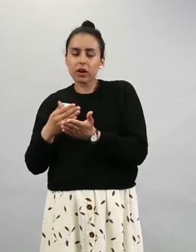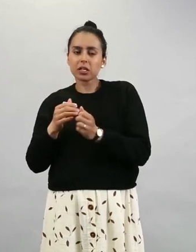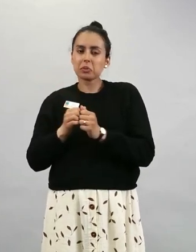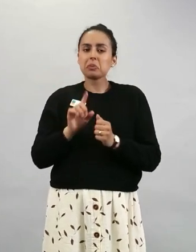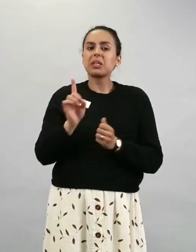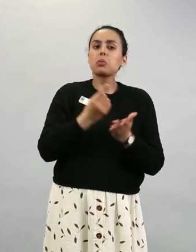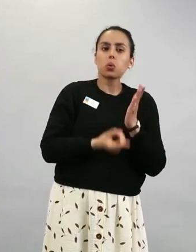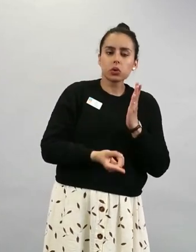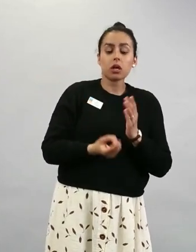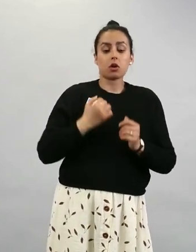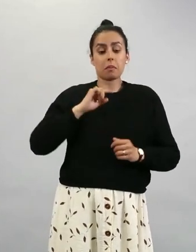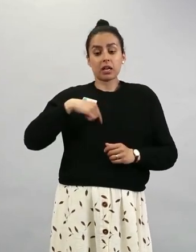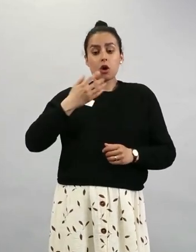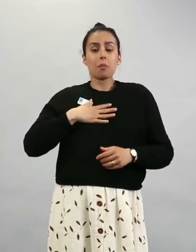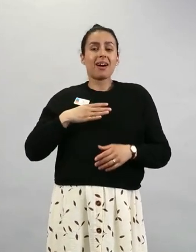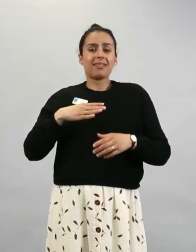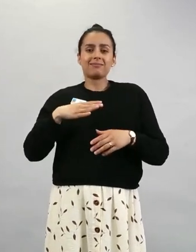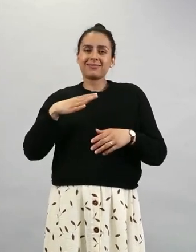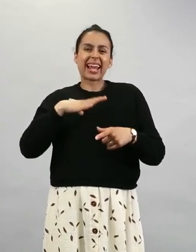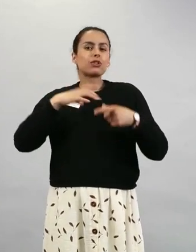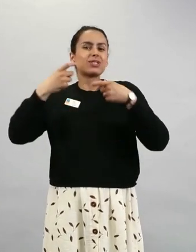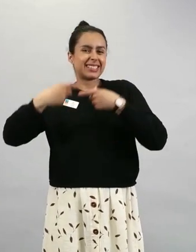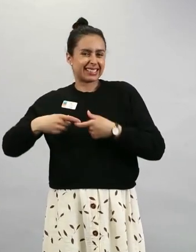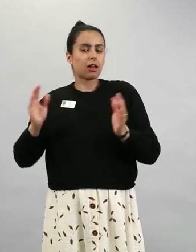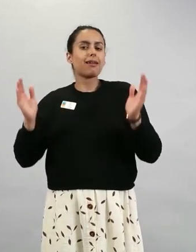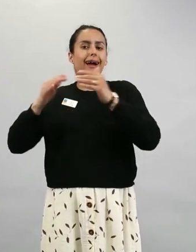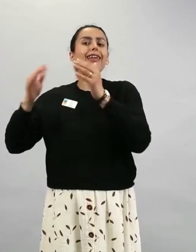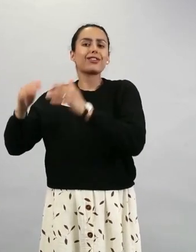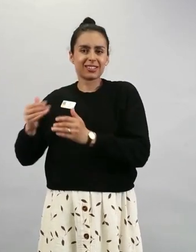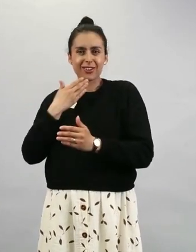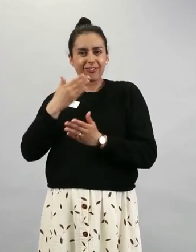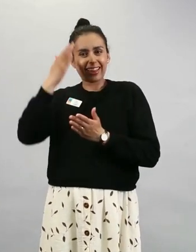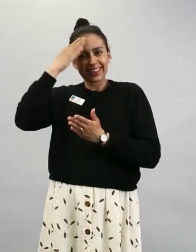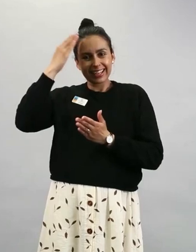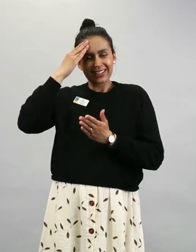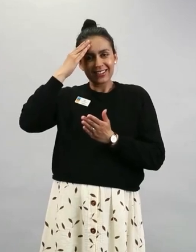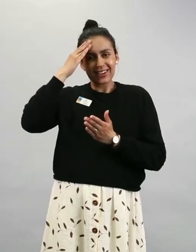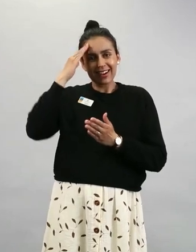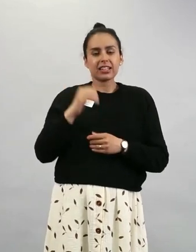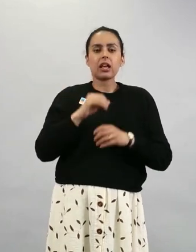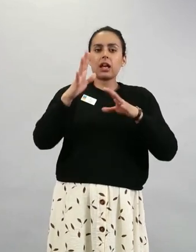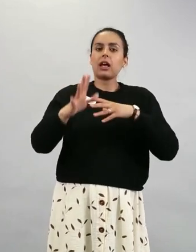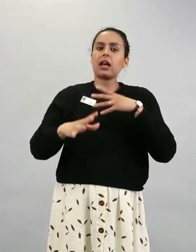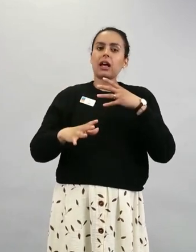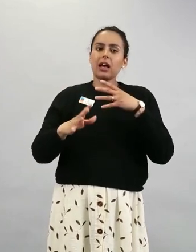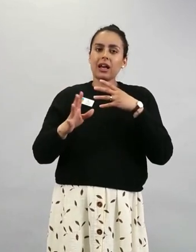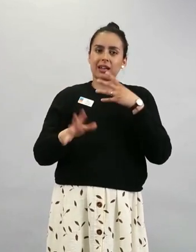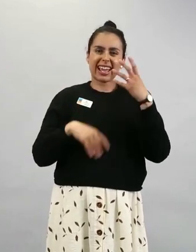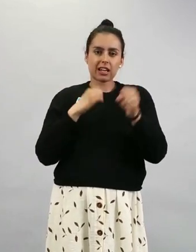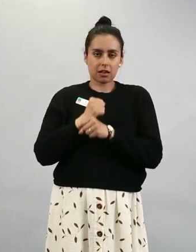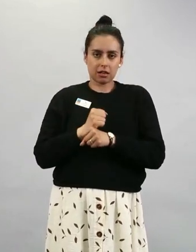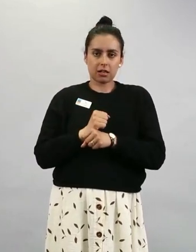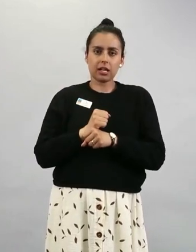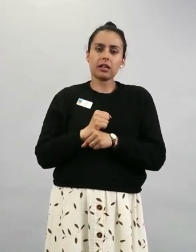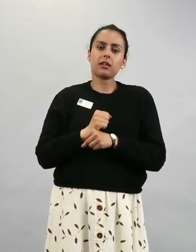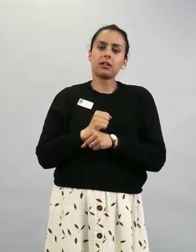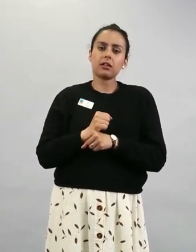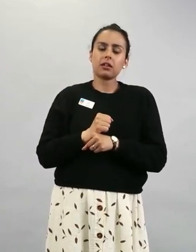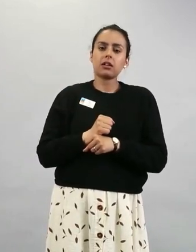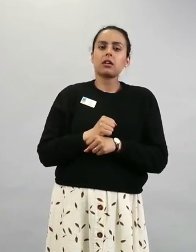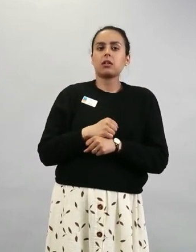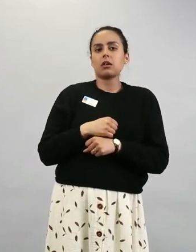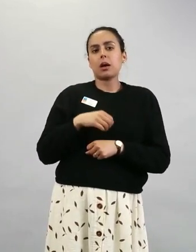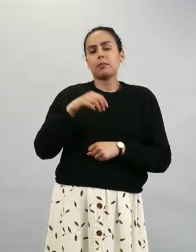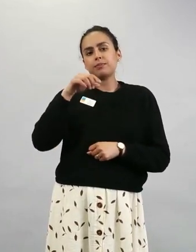tietoa. On Iso-Britannian KRARin ja sisarlaitoksen Public Health